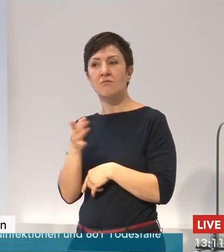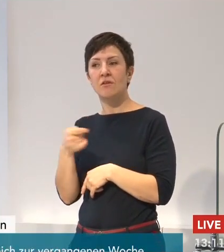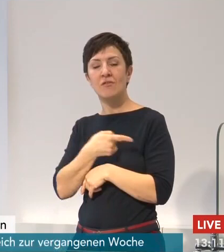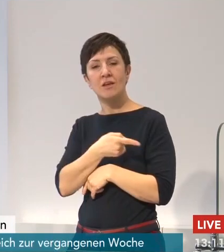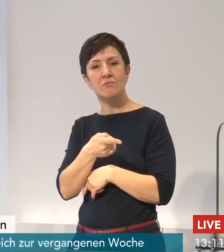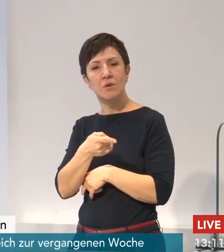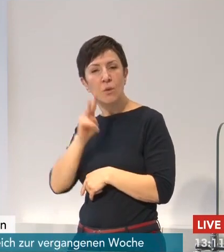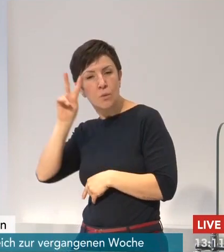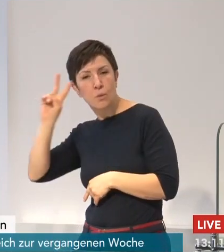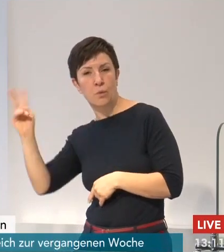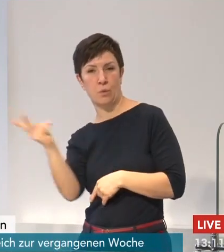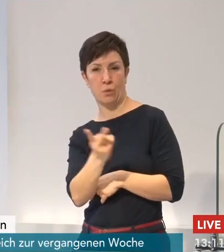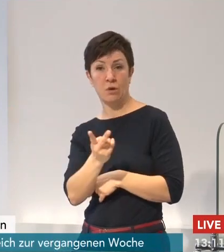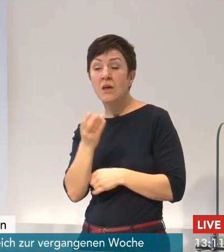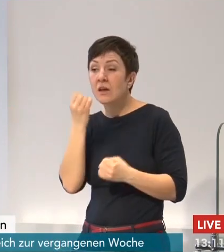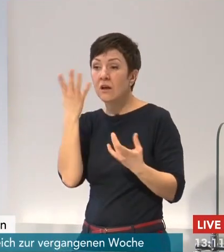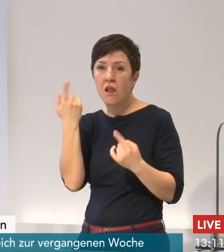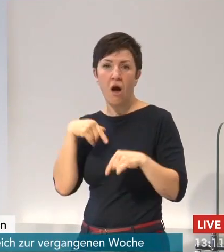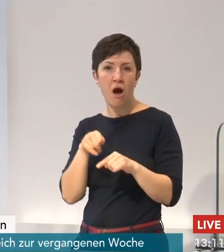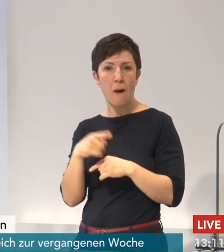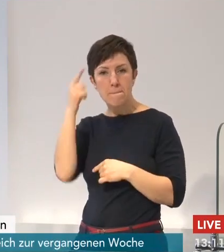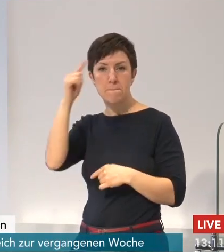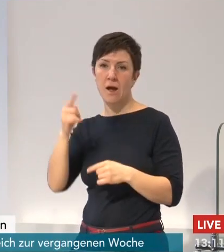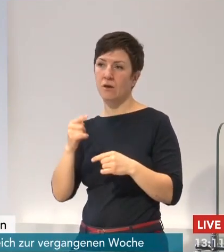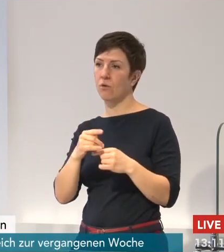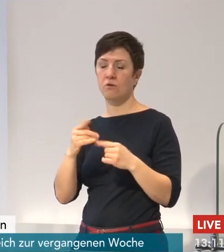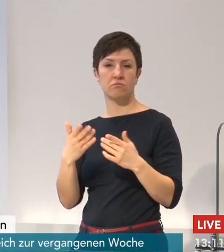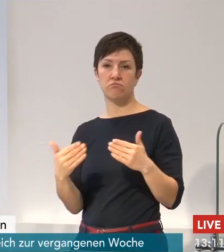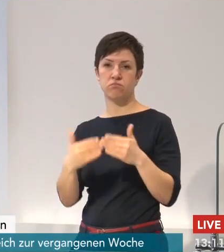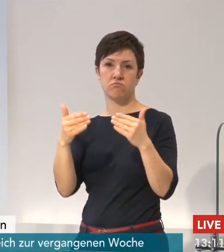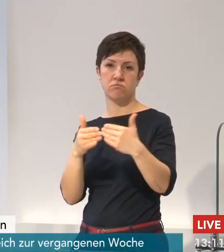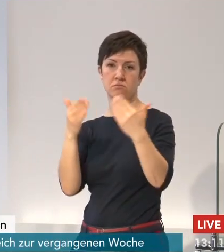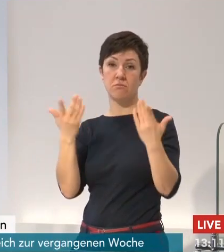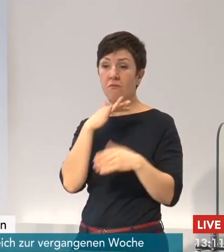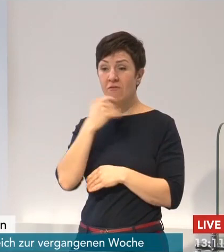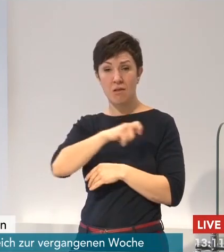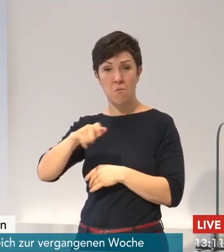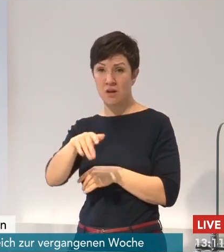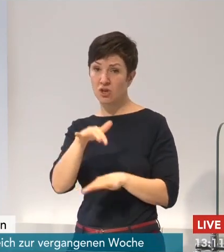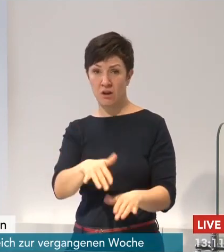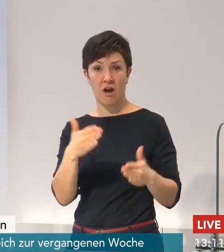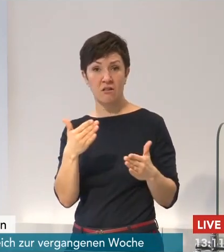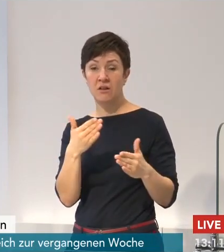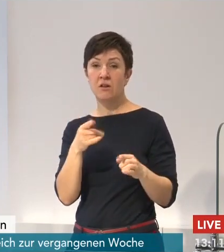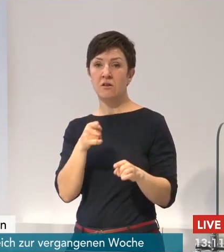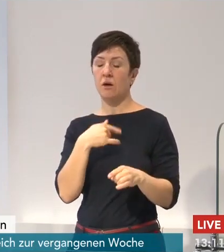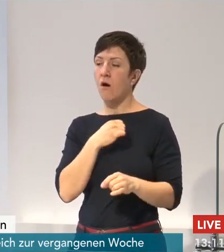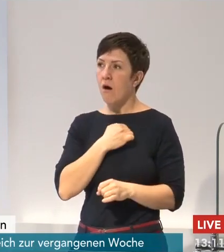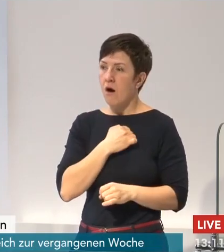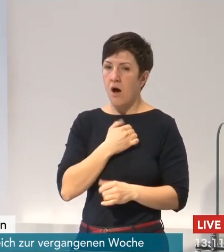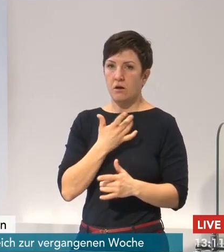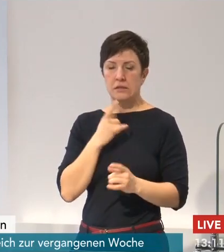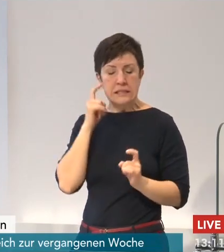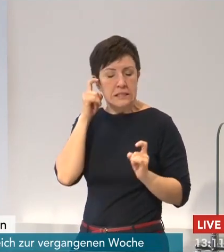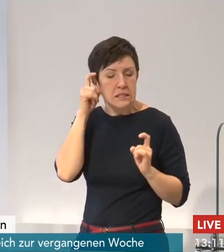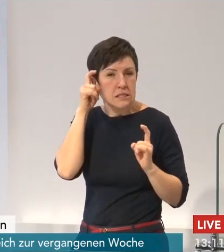erleben natürlich durchaus unterschiedliche Erwartungen. Viele Menschen haben größte Angst, größte Sorgen vor dem Virus.